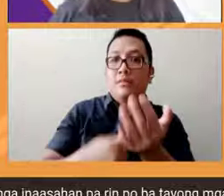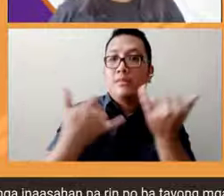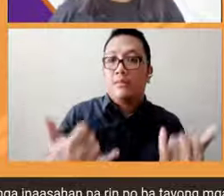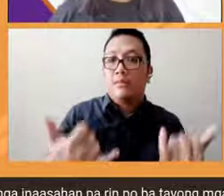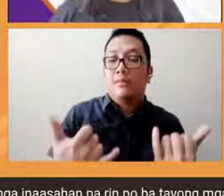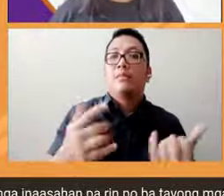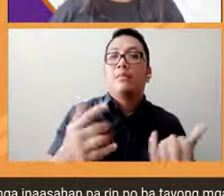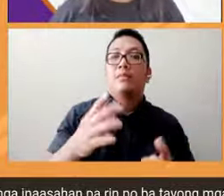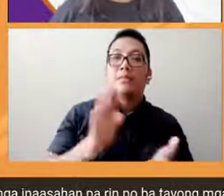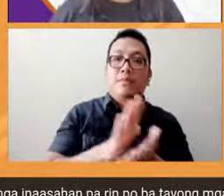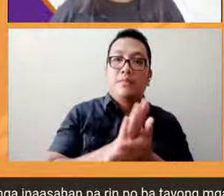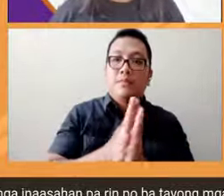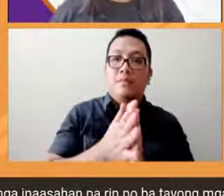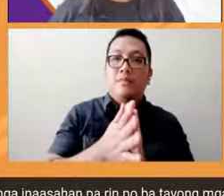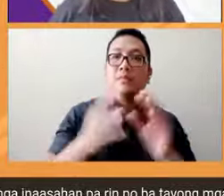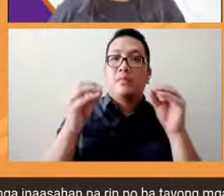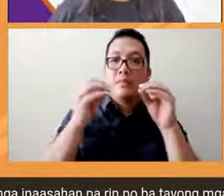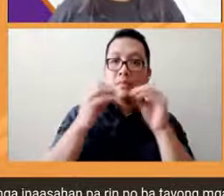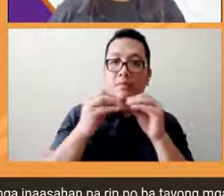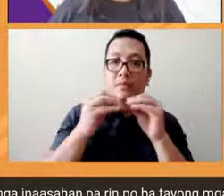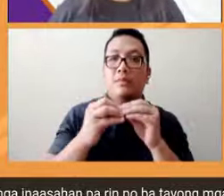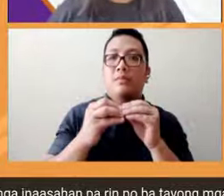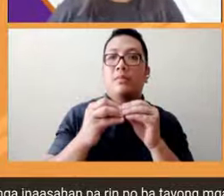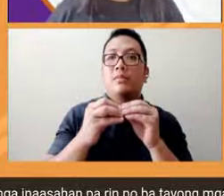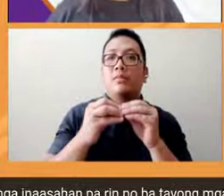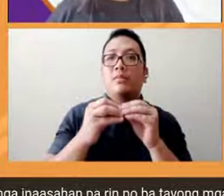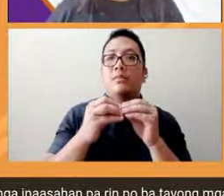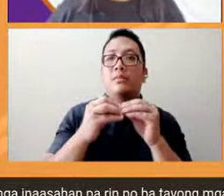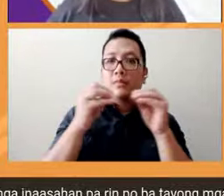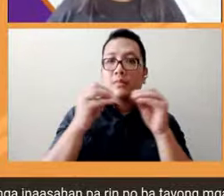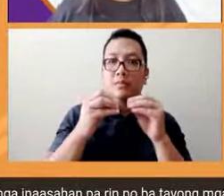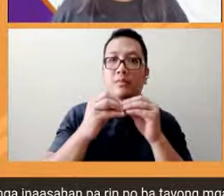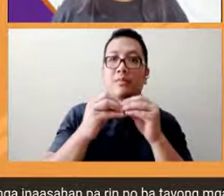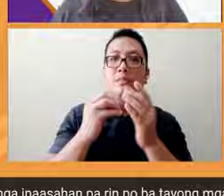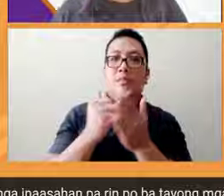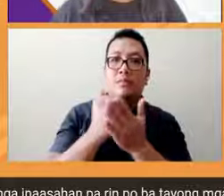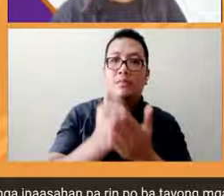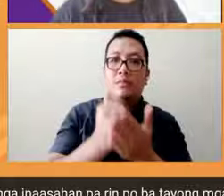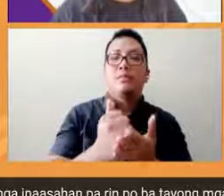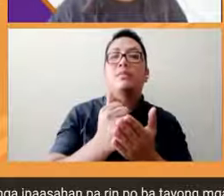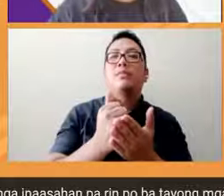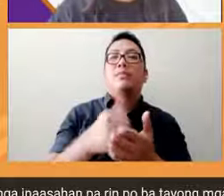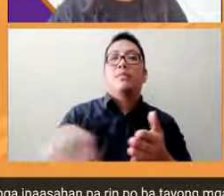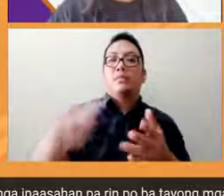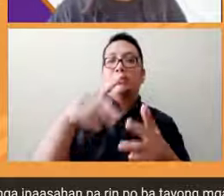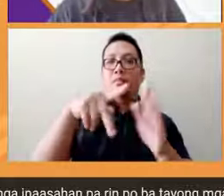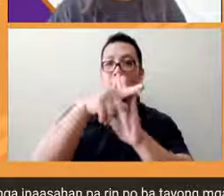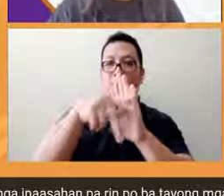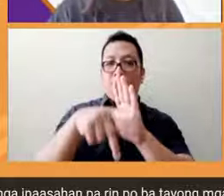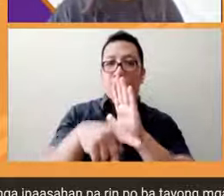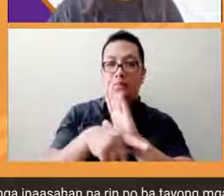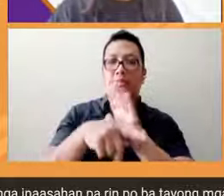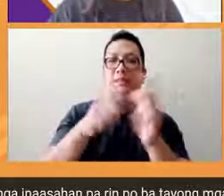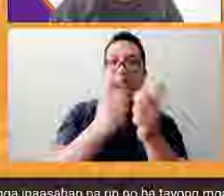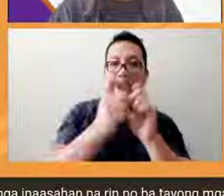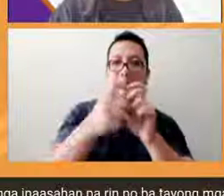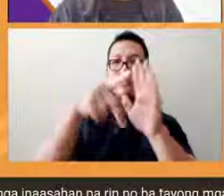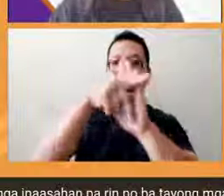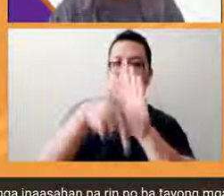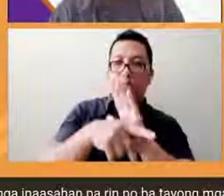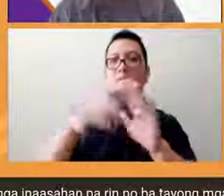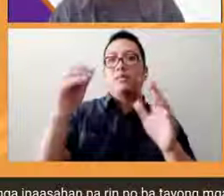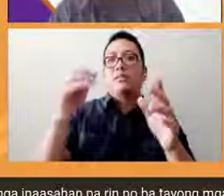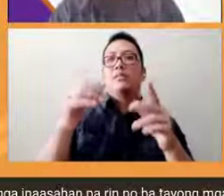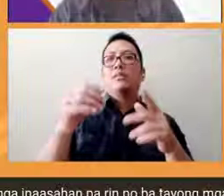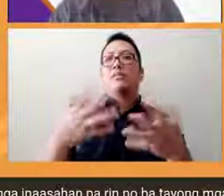-address ng ating mga polisiya at reforma siguro po unain ko po si Doc Mau